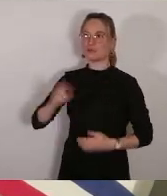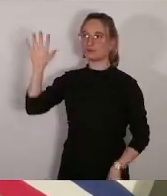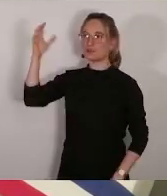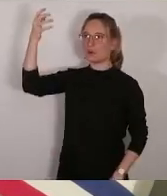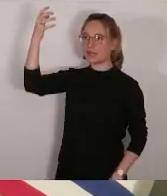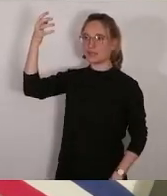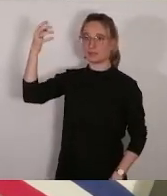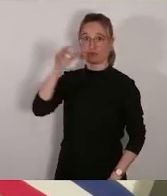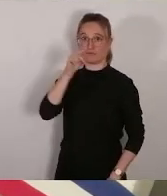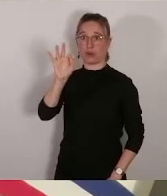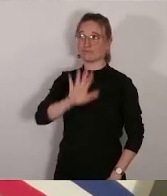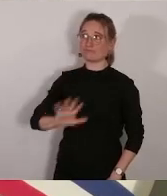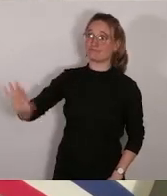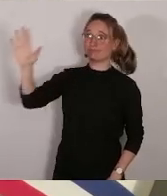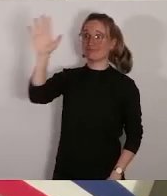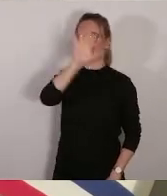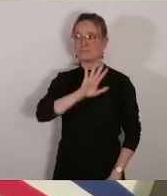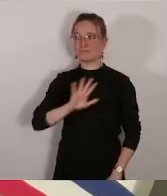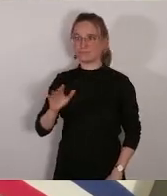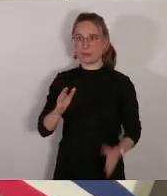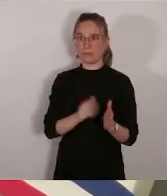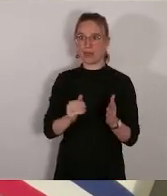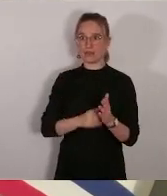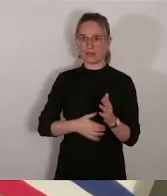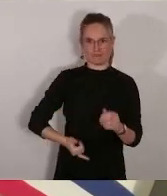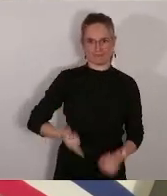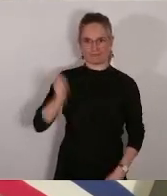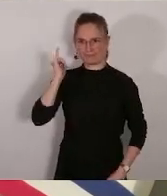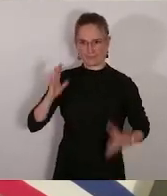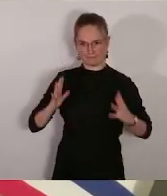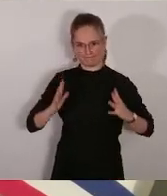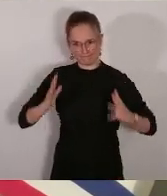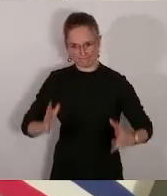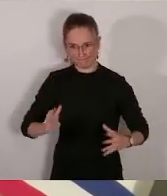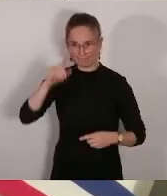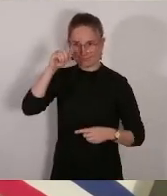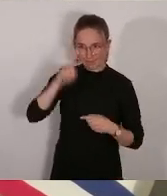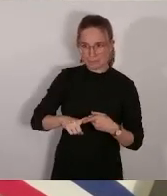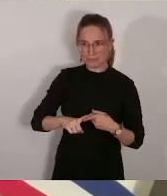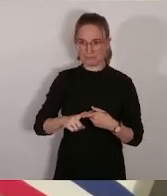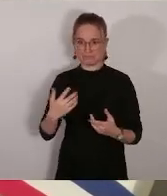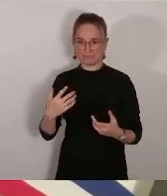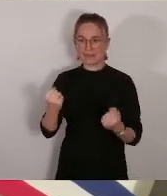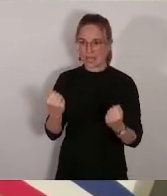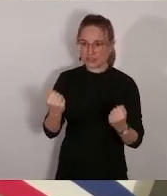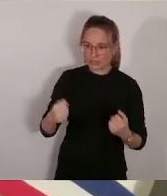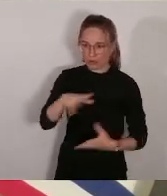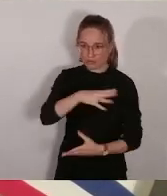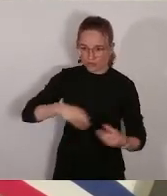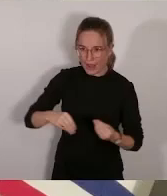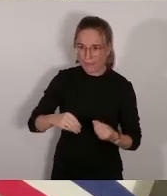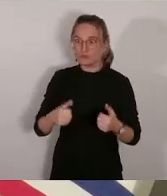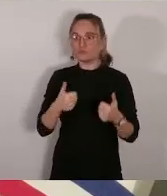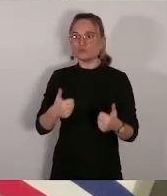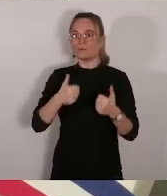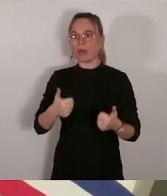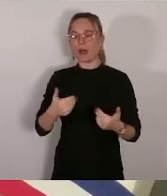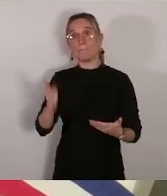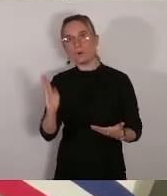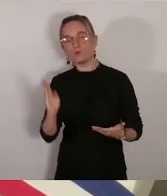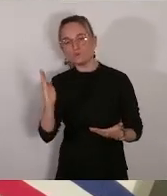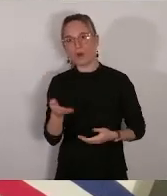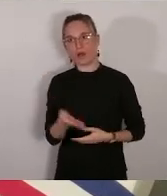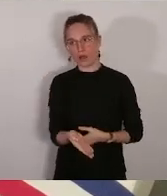enfin dans ce chantier des énergies renouvelables, je trouve ça. C'est nécessaire, c'est finançable, c'est enfin la bascule